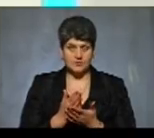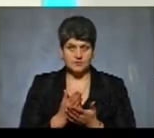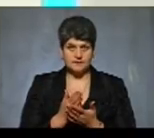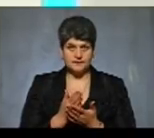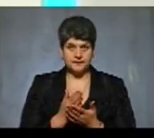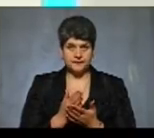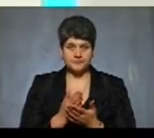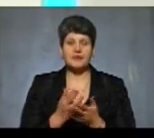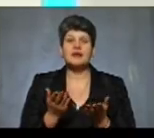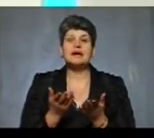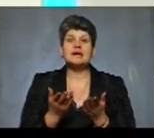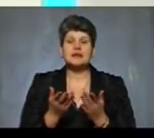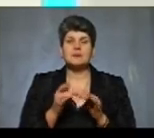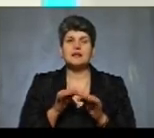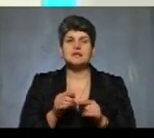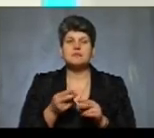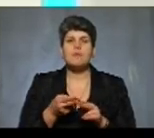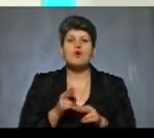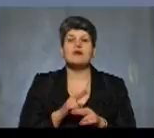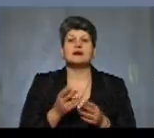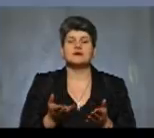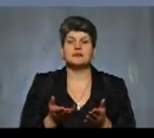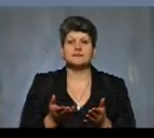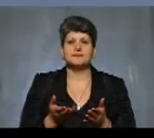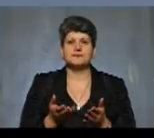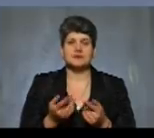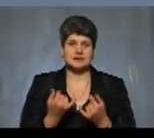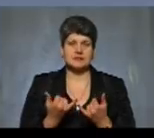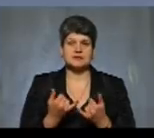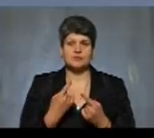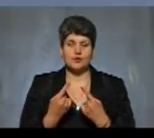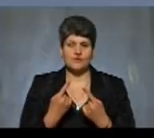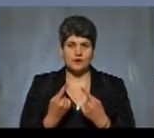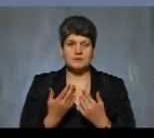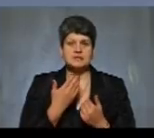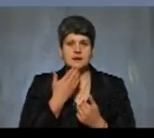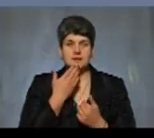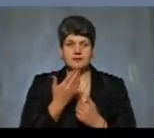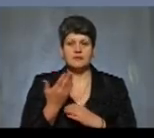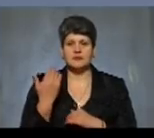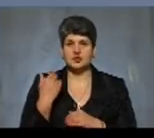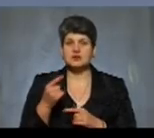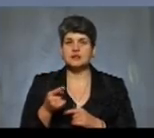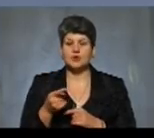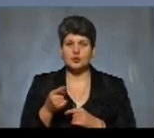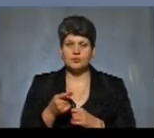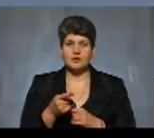саме який механізм повернення цього лікарського засобу. Зараз ми про це проговоримо, але ми запитали напередодні Тернополян та